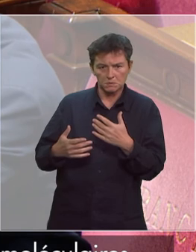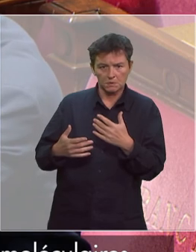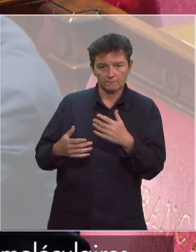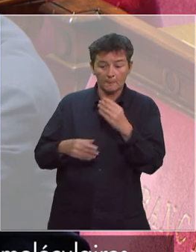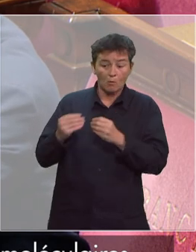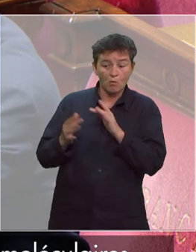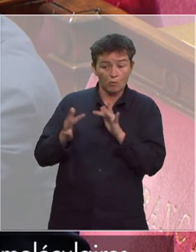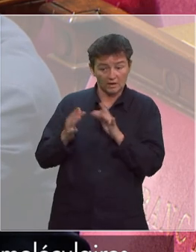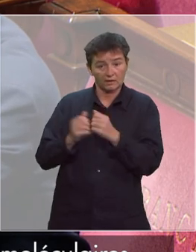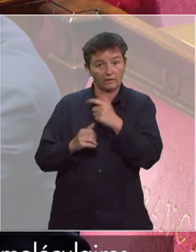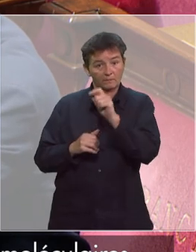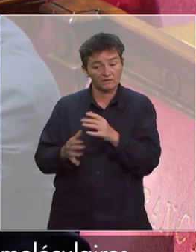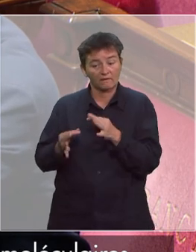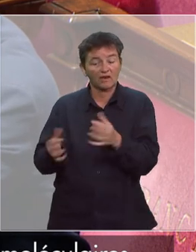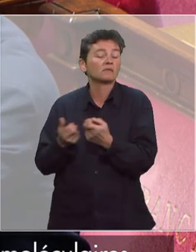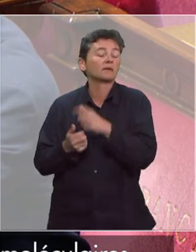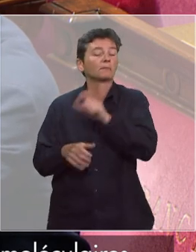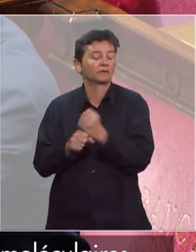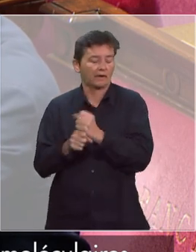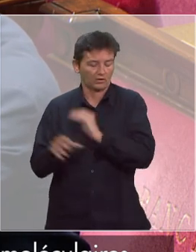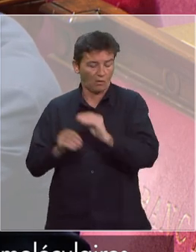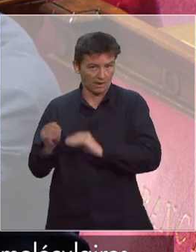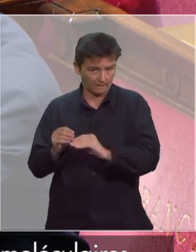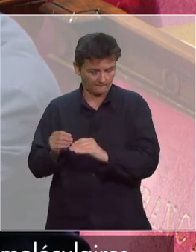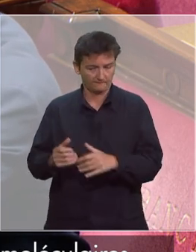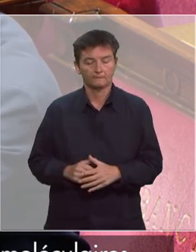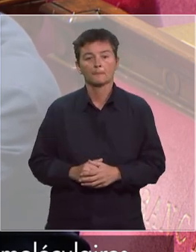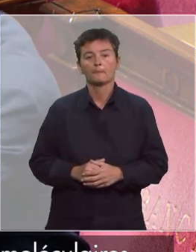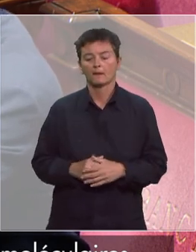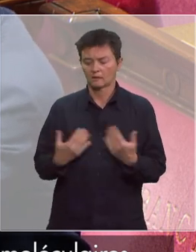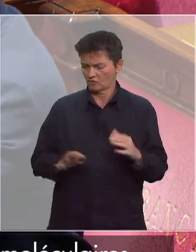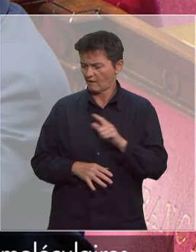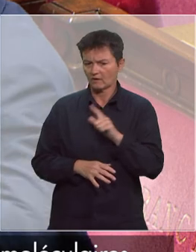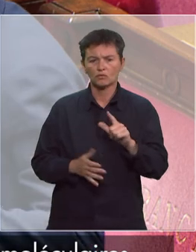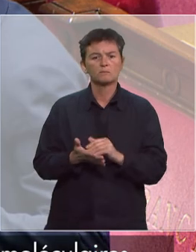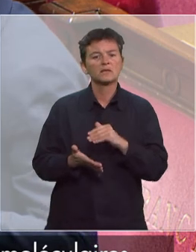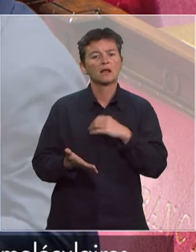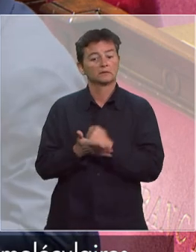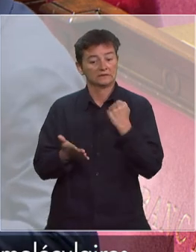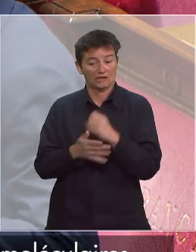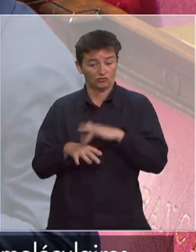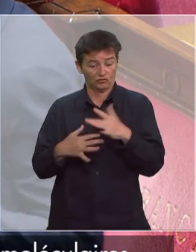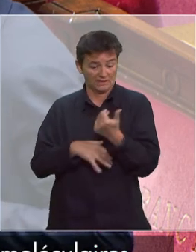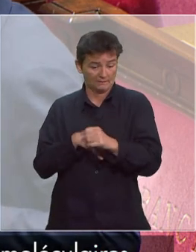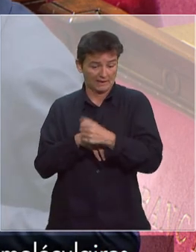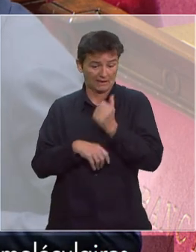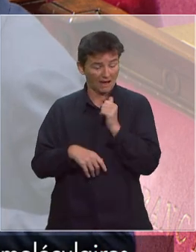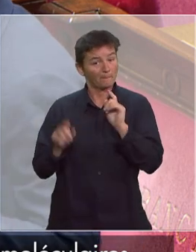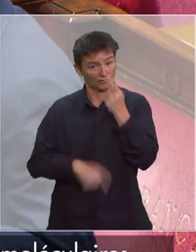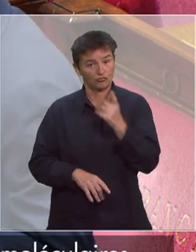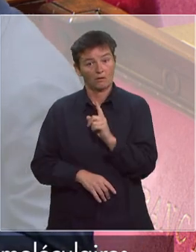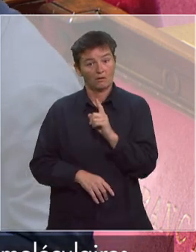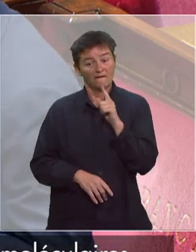contact avec des personnes fragiles comme les soignants par exemple. Nous amplifions, il y a eu 22 000 tests réalisés la semaine dernière en moyenne chaque jour,